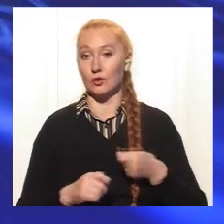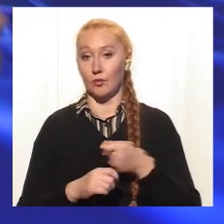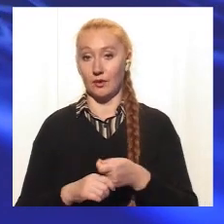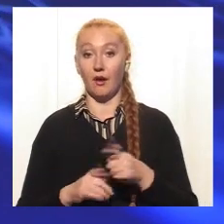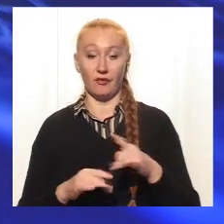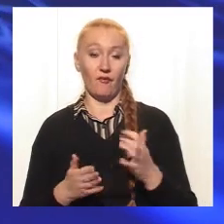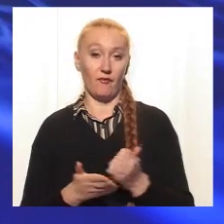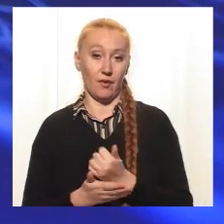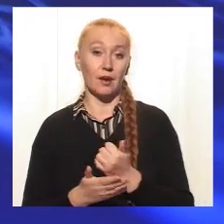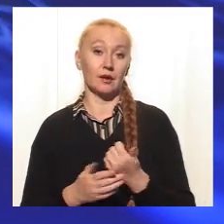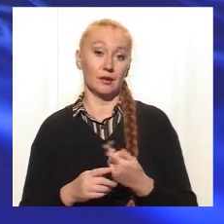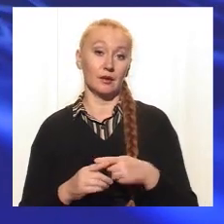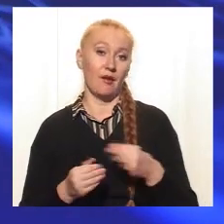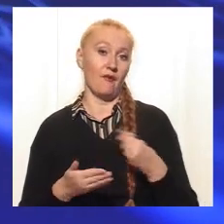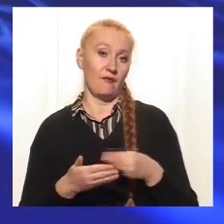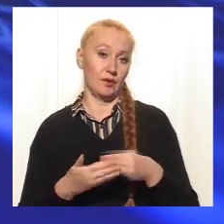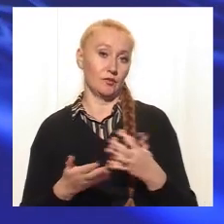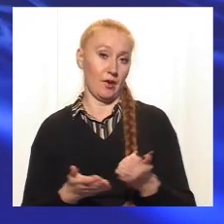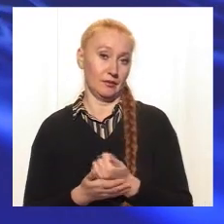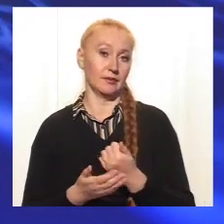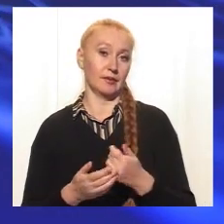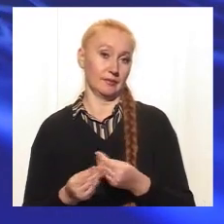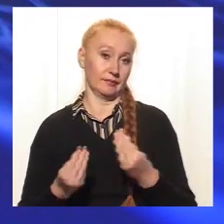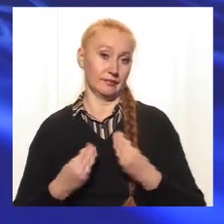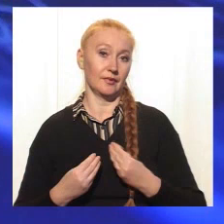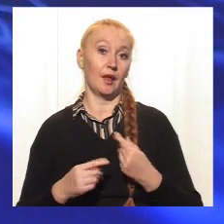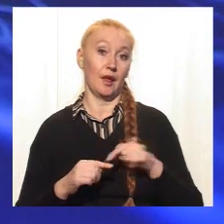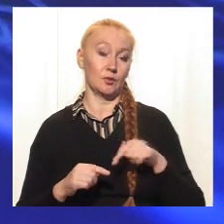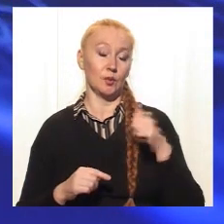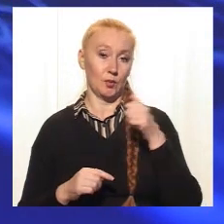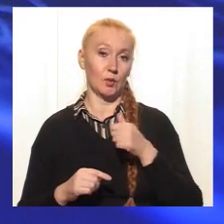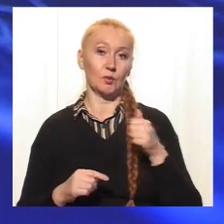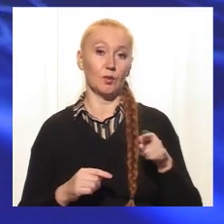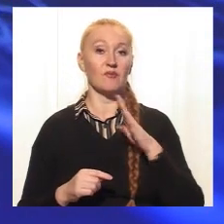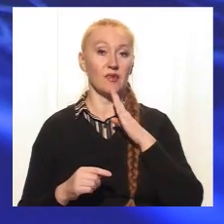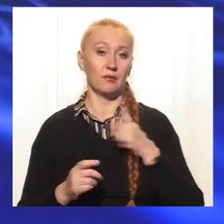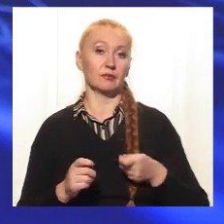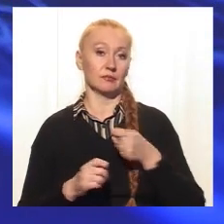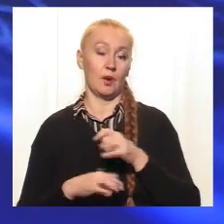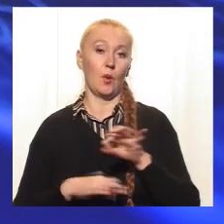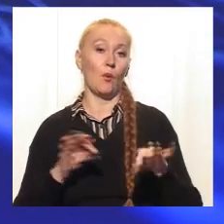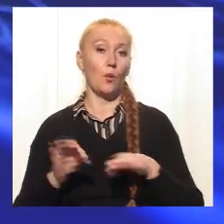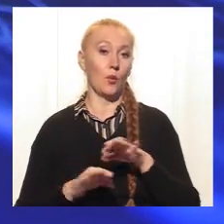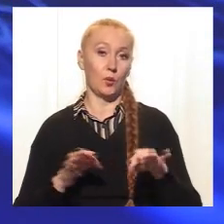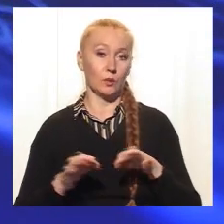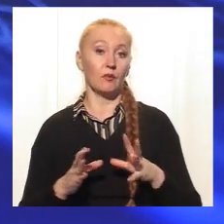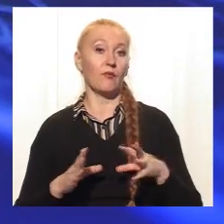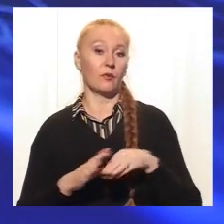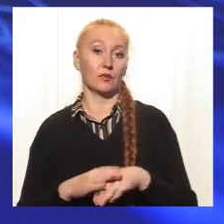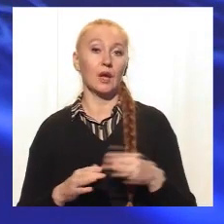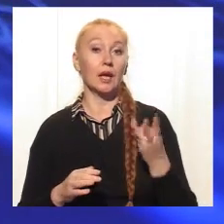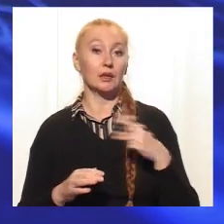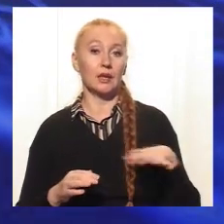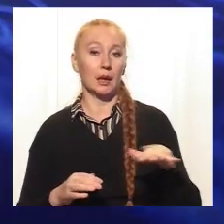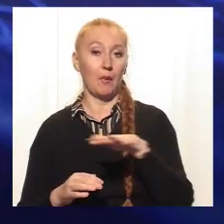його, виграти і отримати фінансування. Тому з цього року я подала проєкт одразу, який включає три